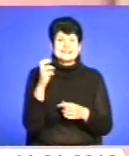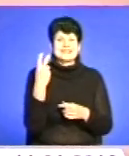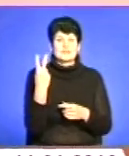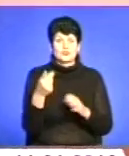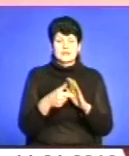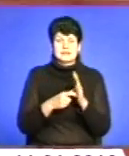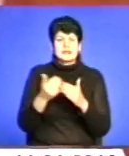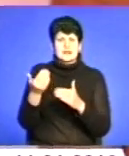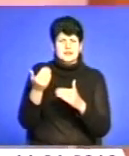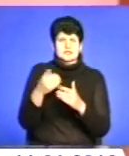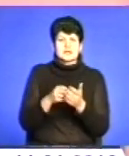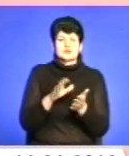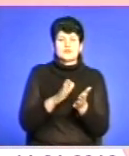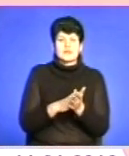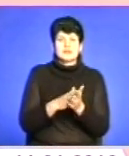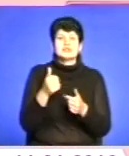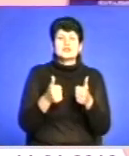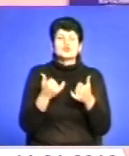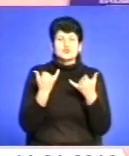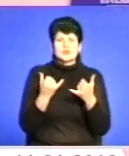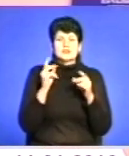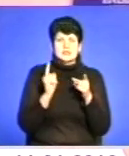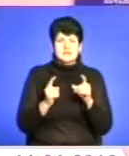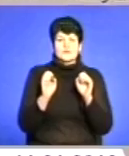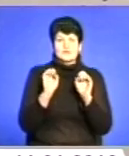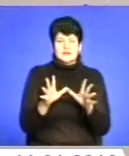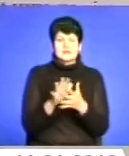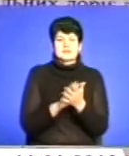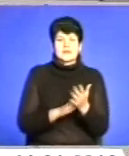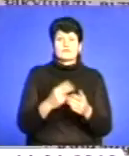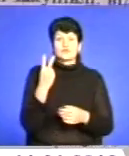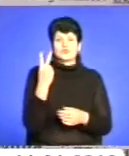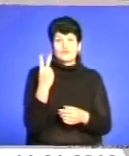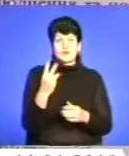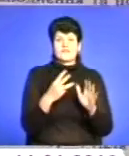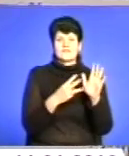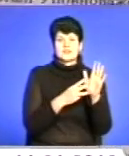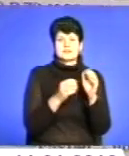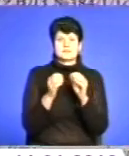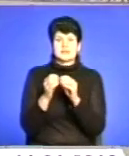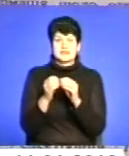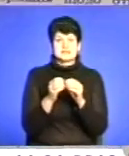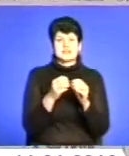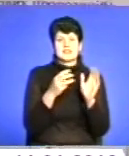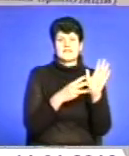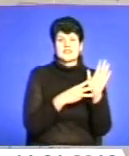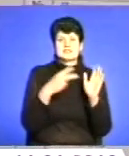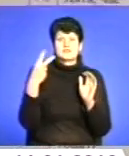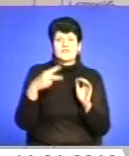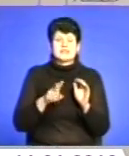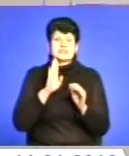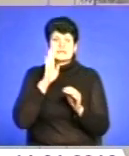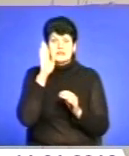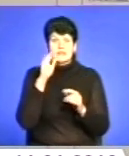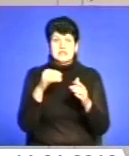реєстрували учасників тендеру. Дійсно, сьогодні подали заявки на конкурс лише двоє. У 8-10 та 8-20 зранку. На